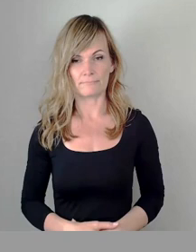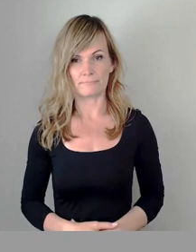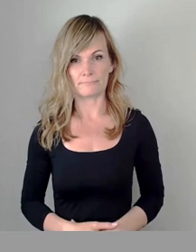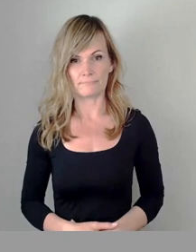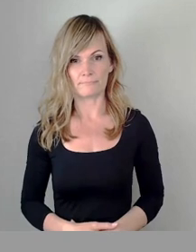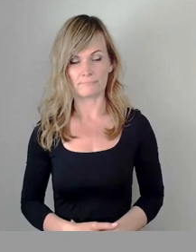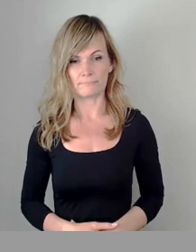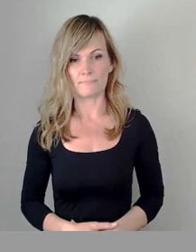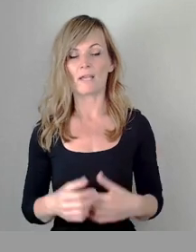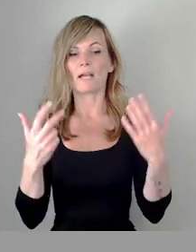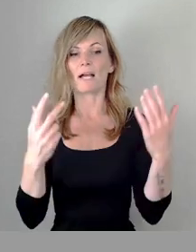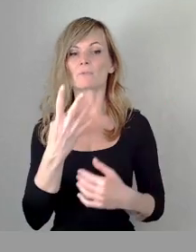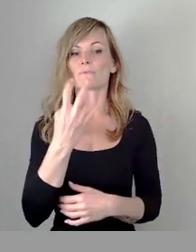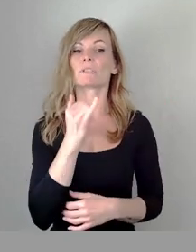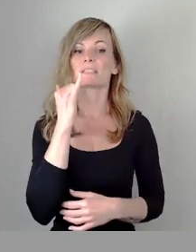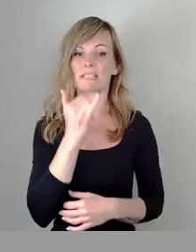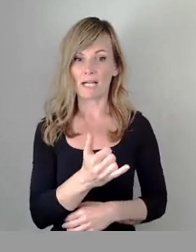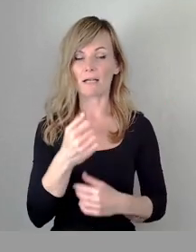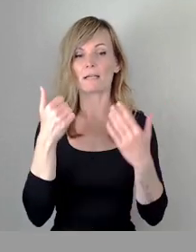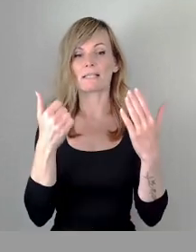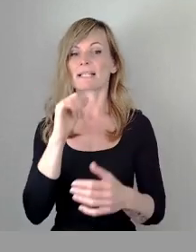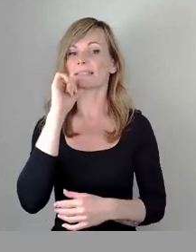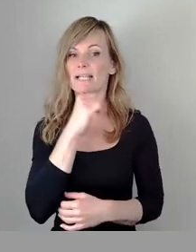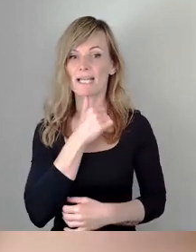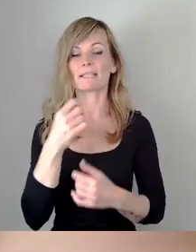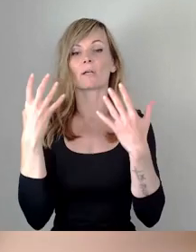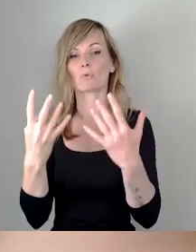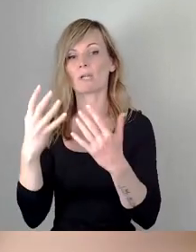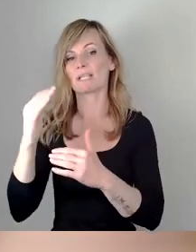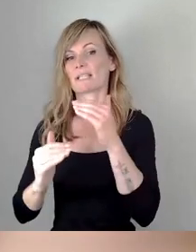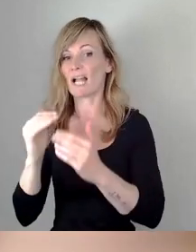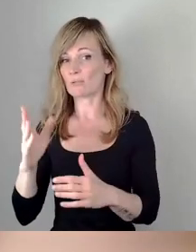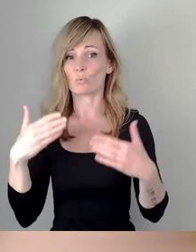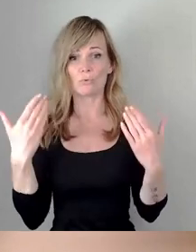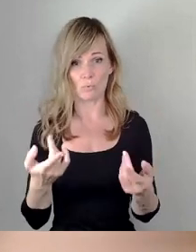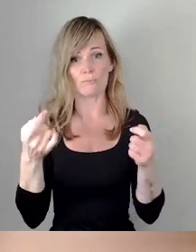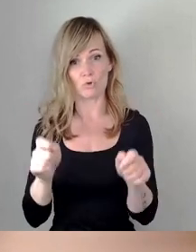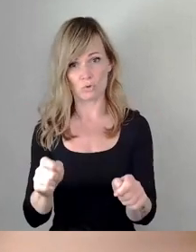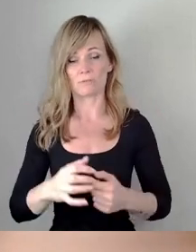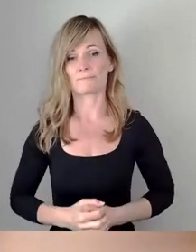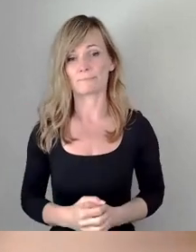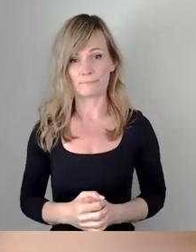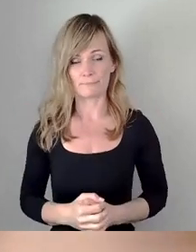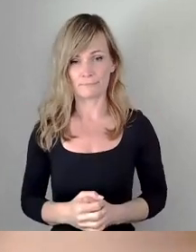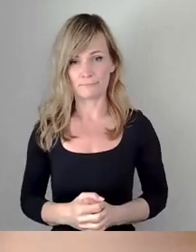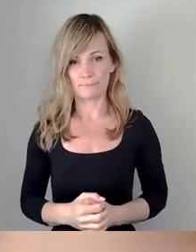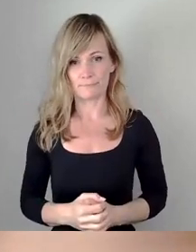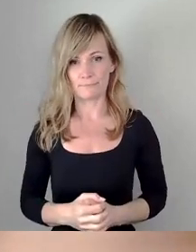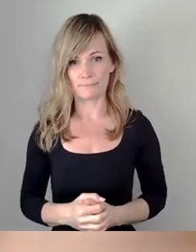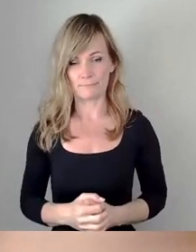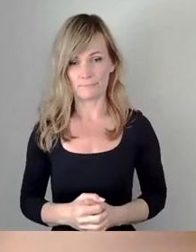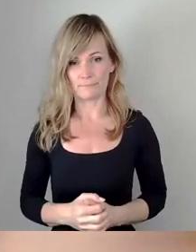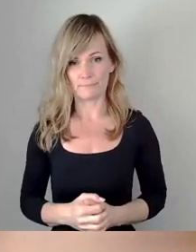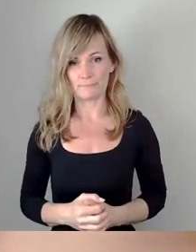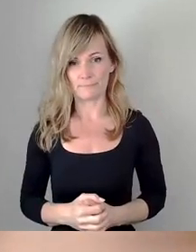48 Ja-Stimmen, 6 Nein, 9 Enthaltungen. Damit so beschlossen. Das bringt uns